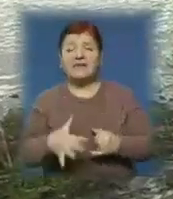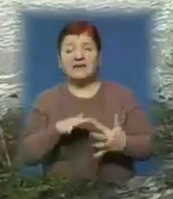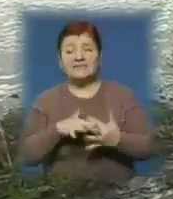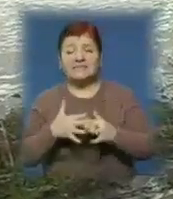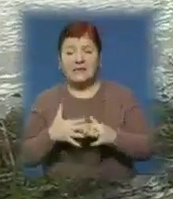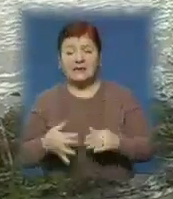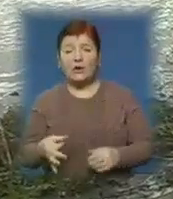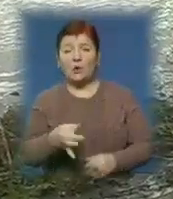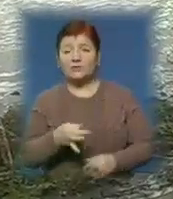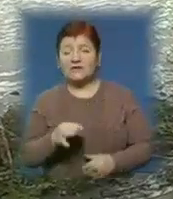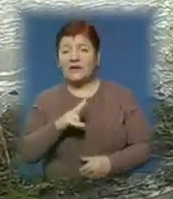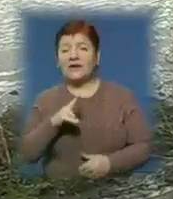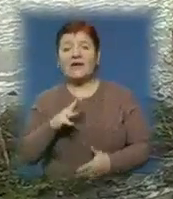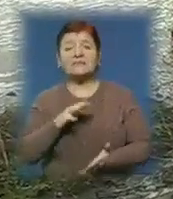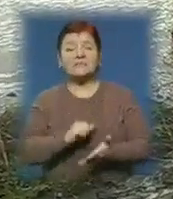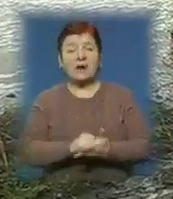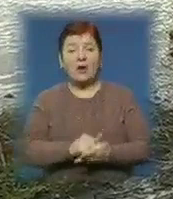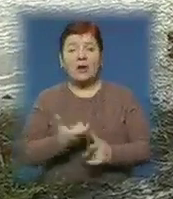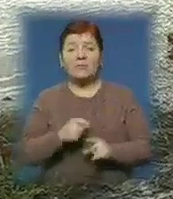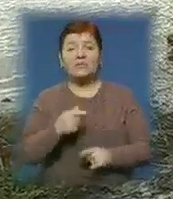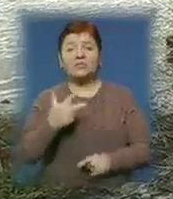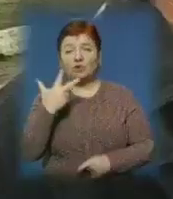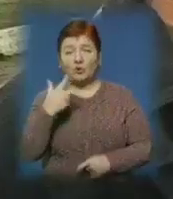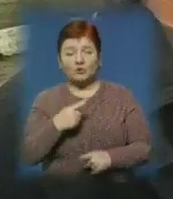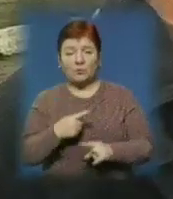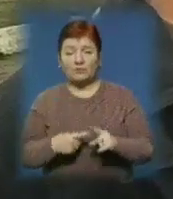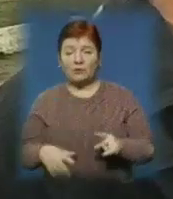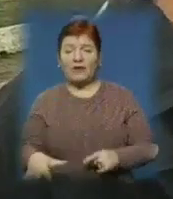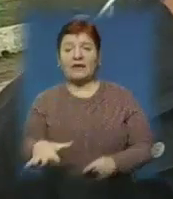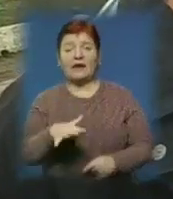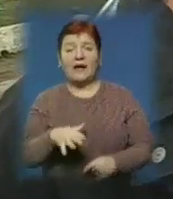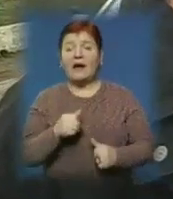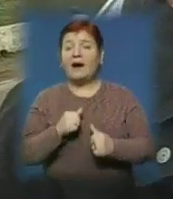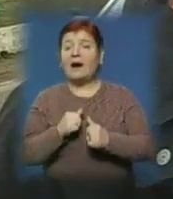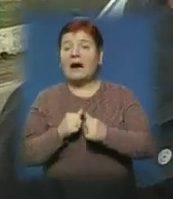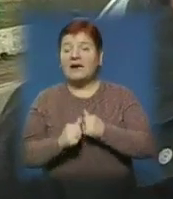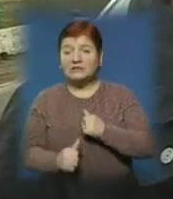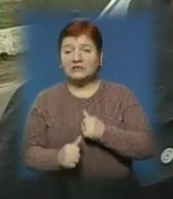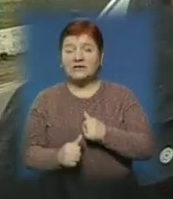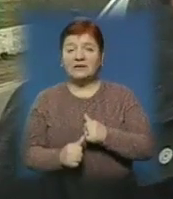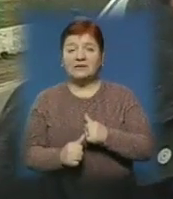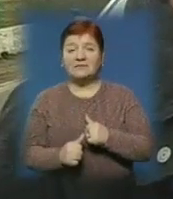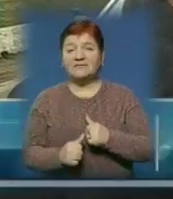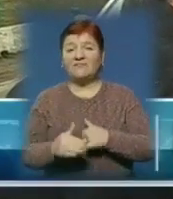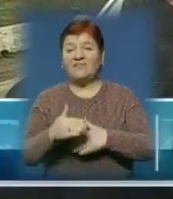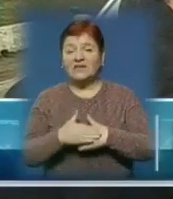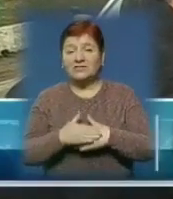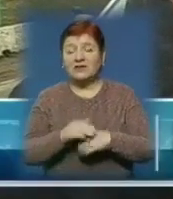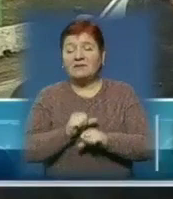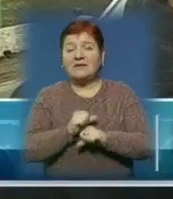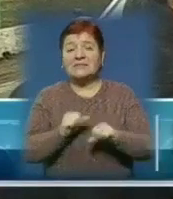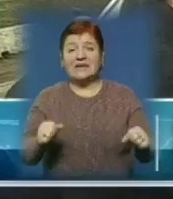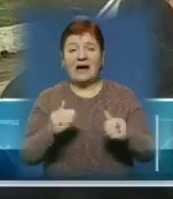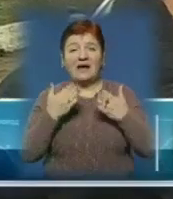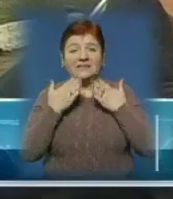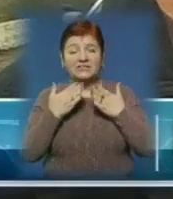озера, котре займає площу більше трьох з половиною гектара. Кожен божий вечір не можна нічим дишати. Настільки